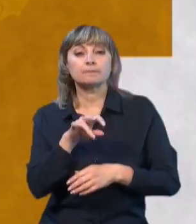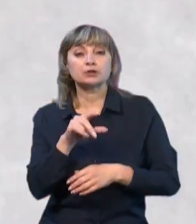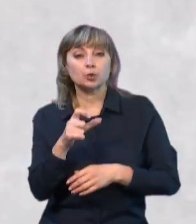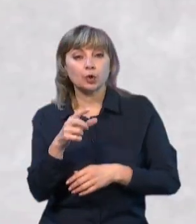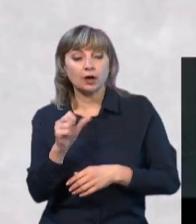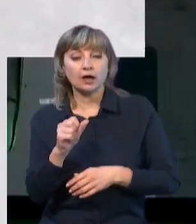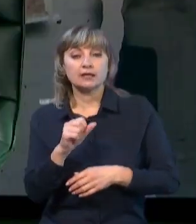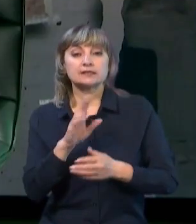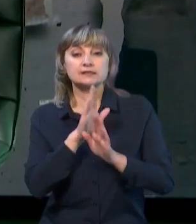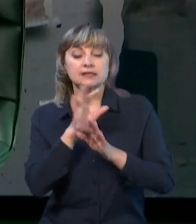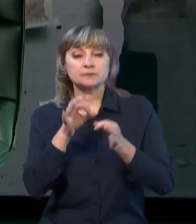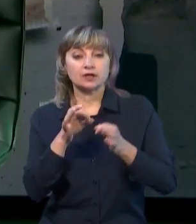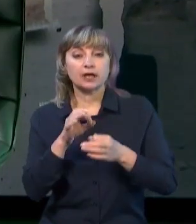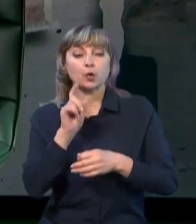синоптикиня Українського гідрометеорологічного центру.